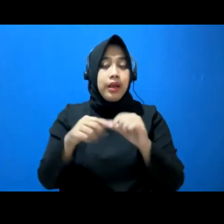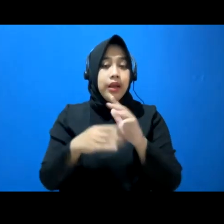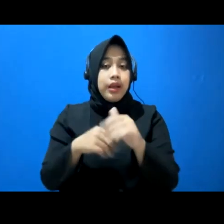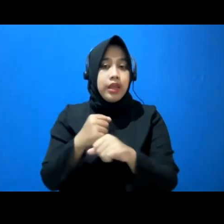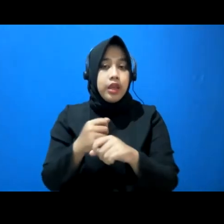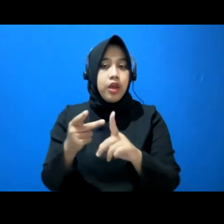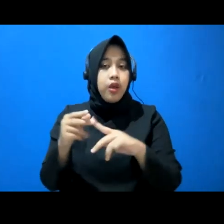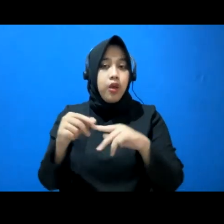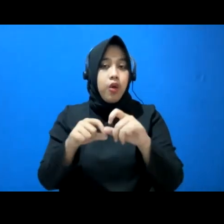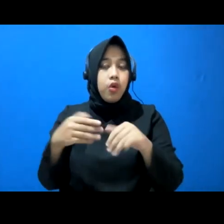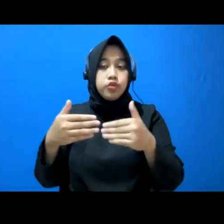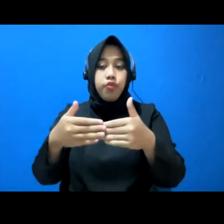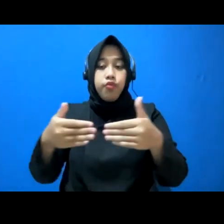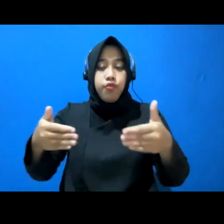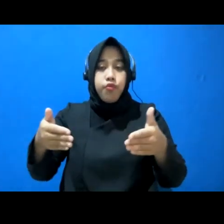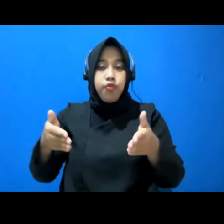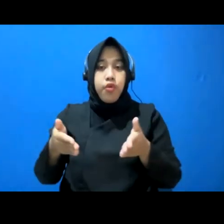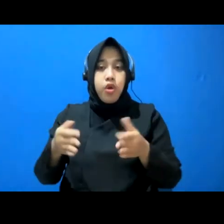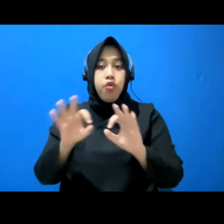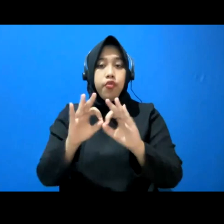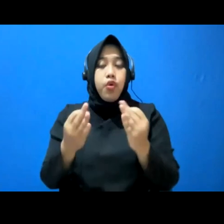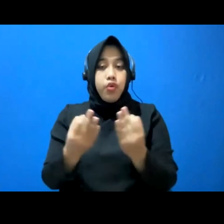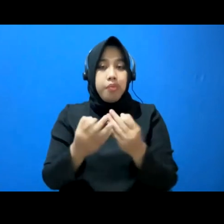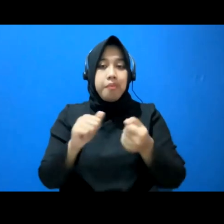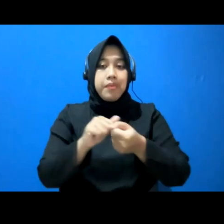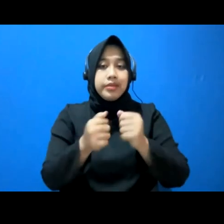untuk masalah yang terjadi. Ibu Bapak